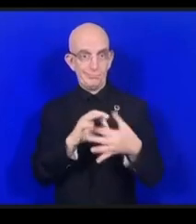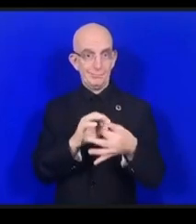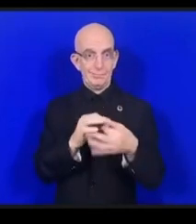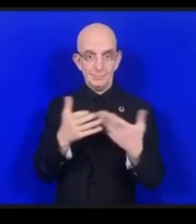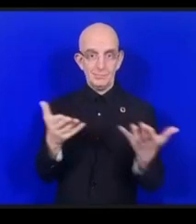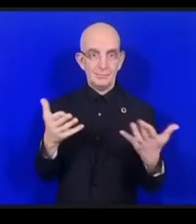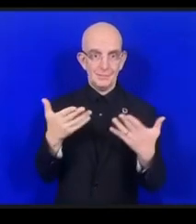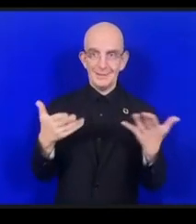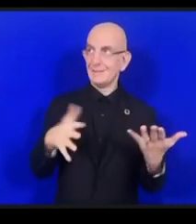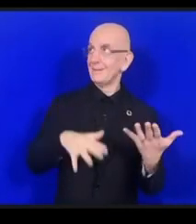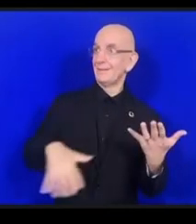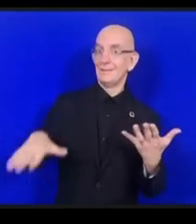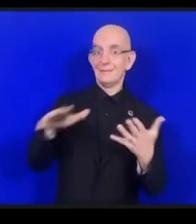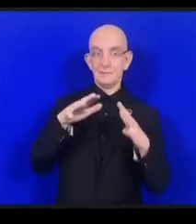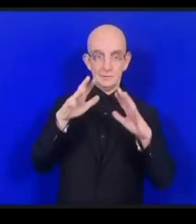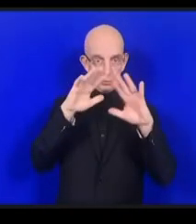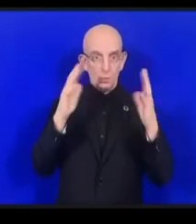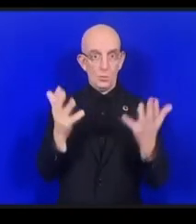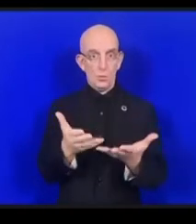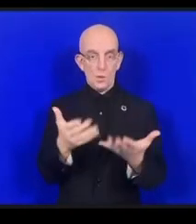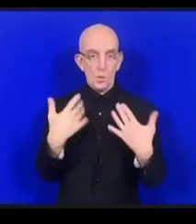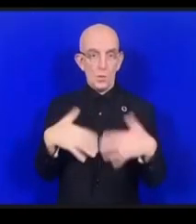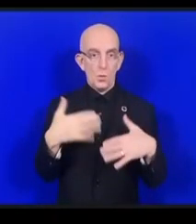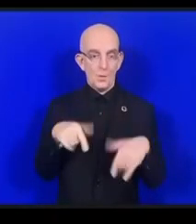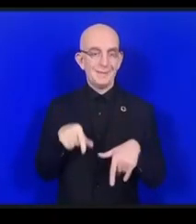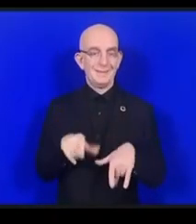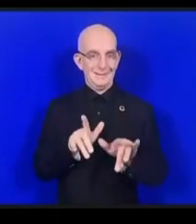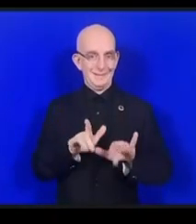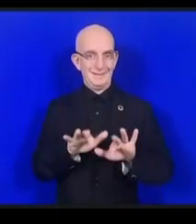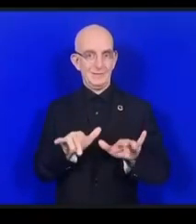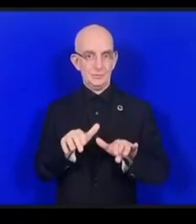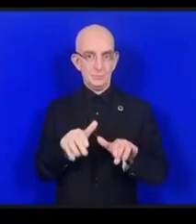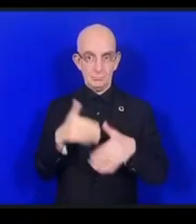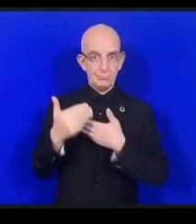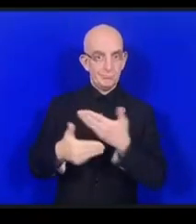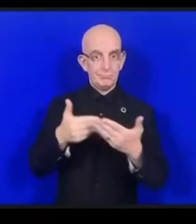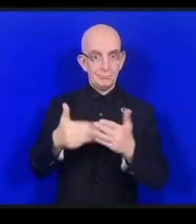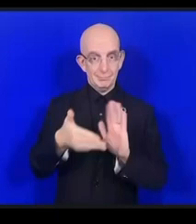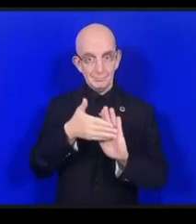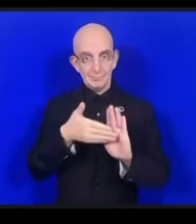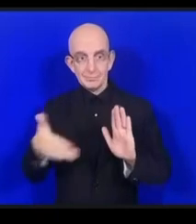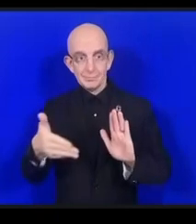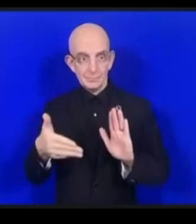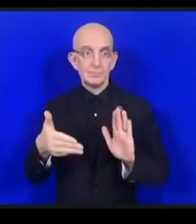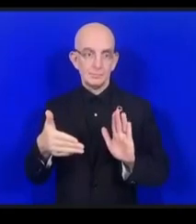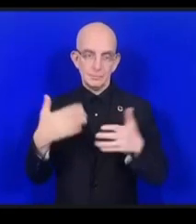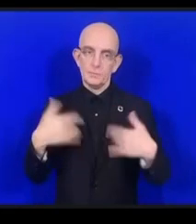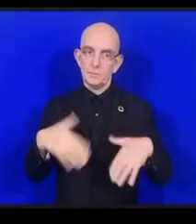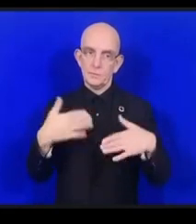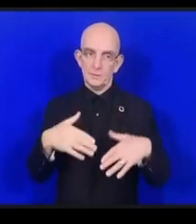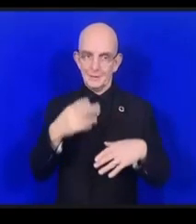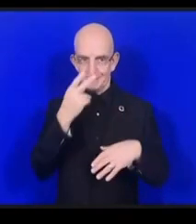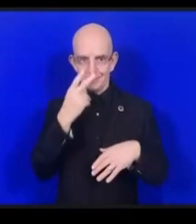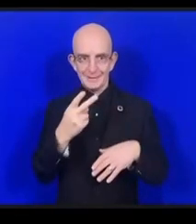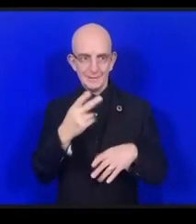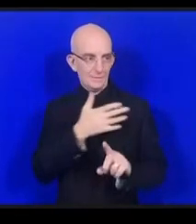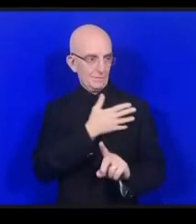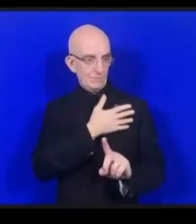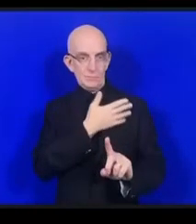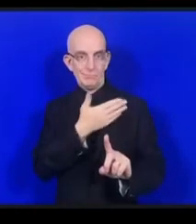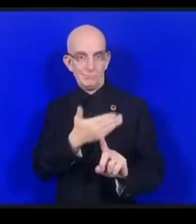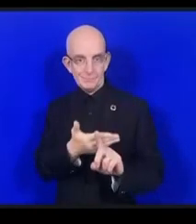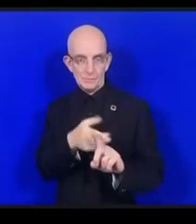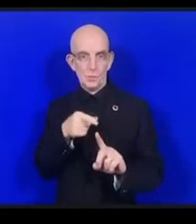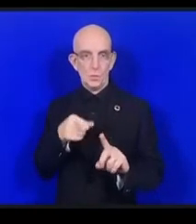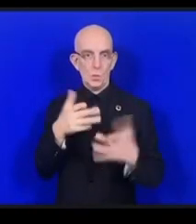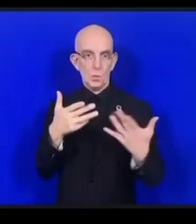espace réel c'est pas simplement l'espace numérique et donc nous